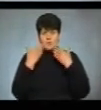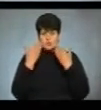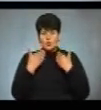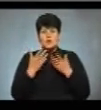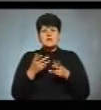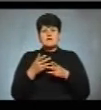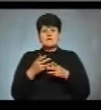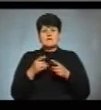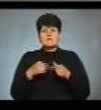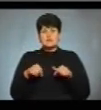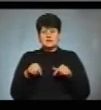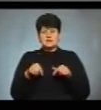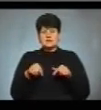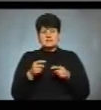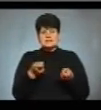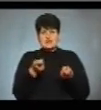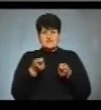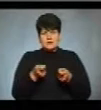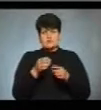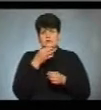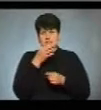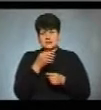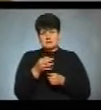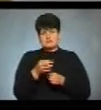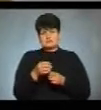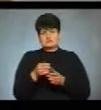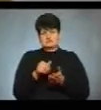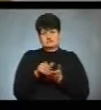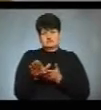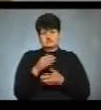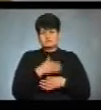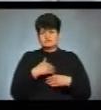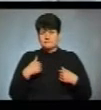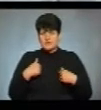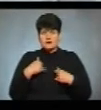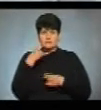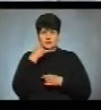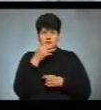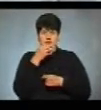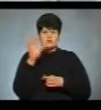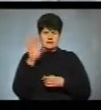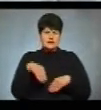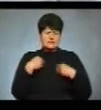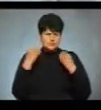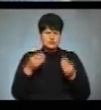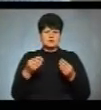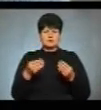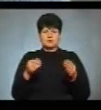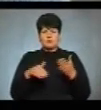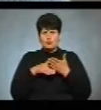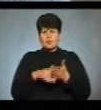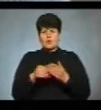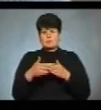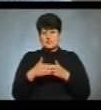Завідувач цього відділу Олег Дзіг прокомендувати на камеру стан дівчини відмовився. Проте телефоном розповів, що їй надана вся належна медична допомога і в